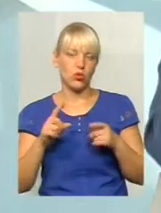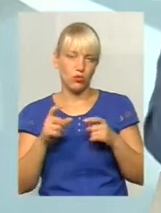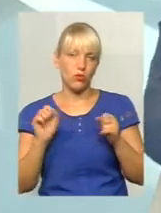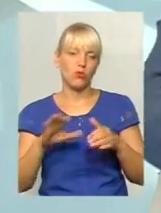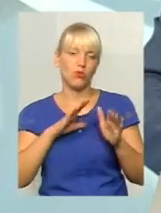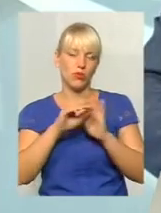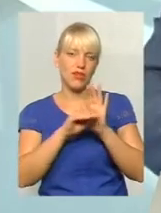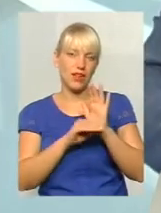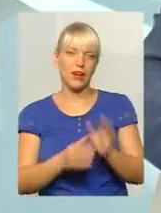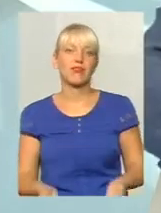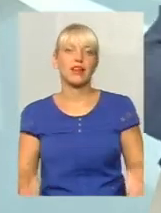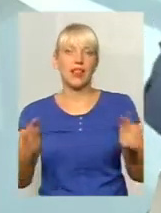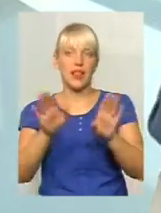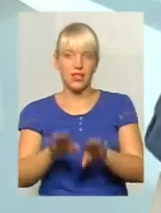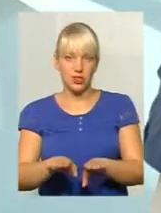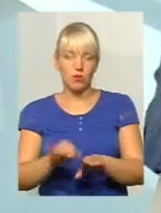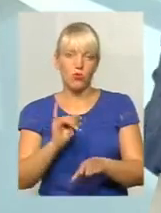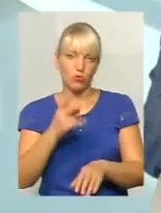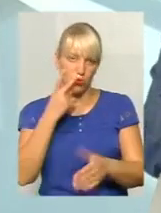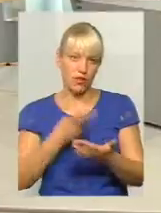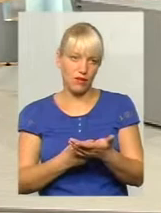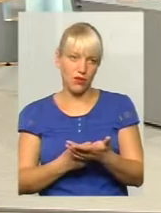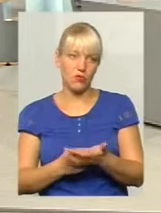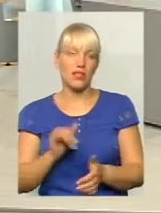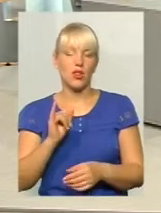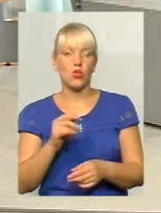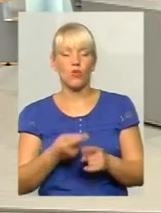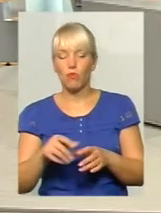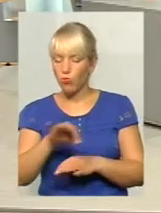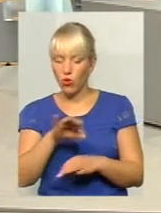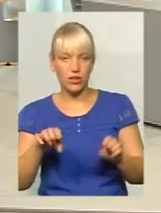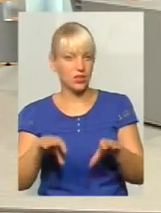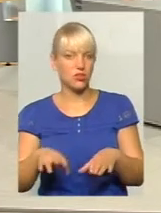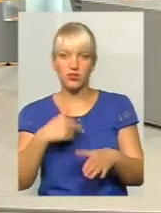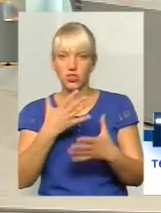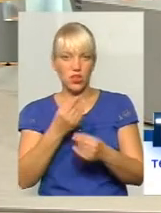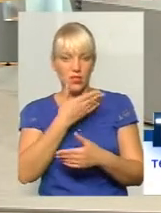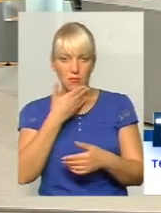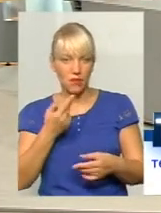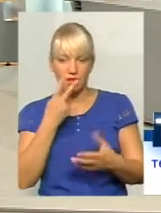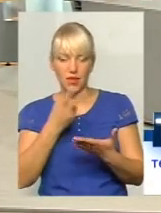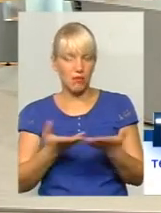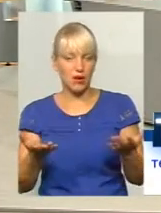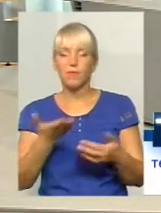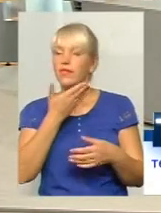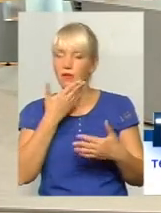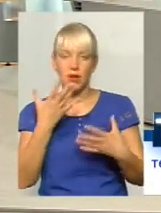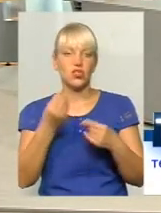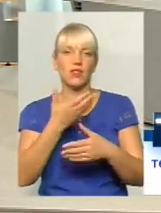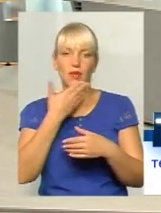можливо, ми ще і залишимо. Подивимося. поки що в проєкті рішення я не бачу. Поки в проєкті рішення, його немає, тому що лише